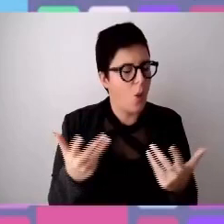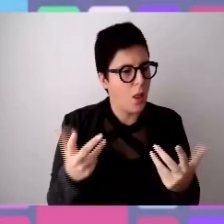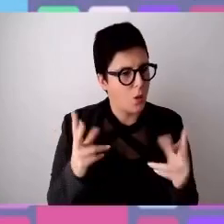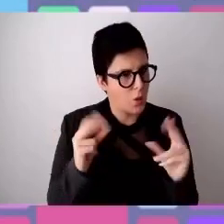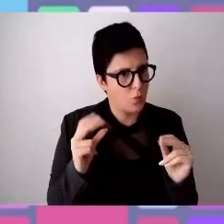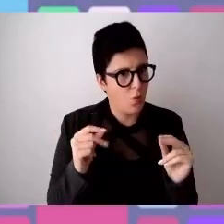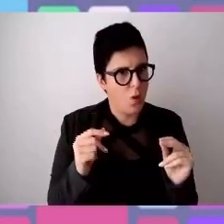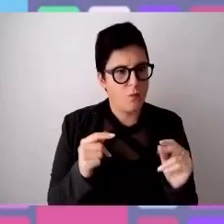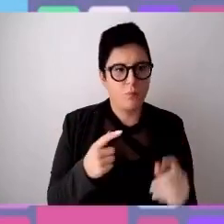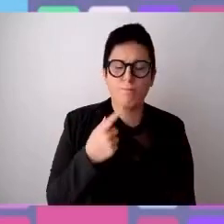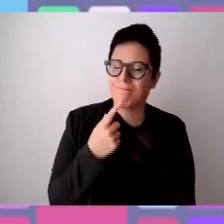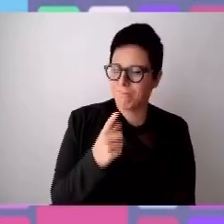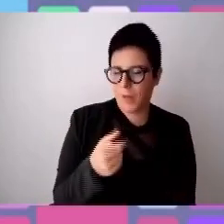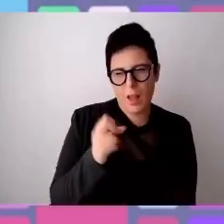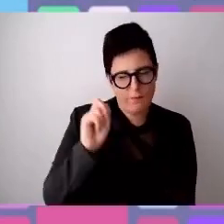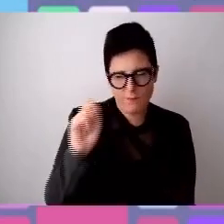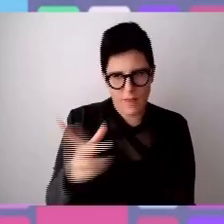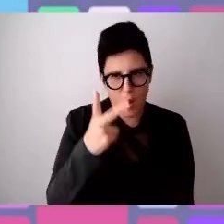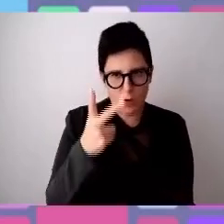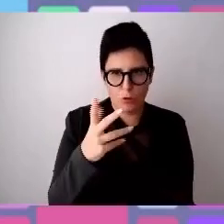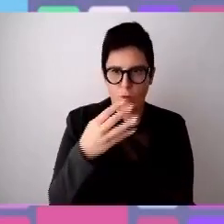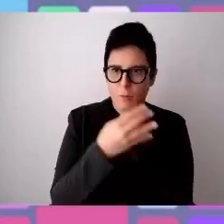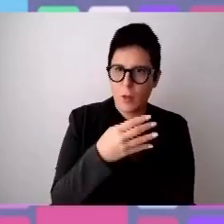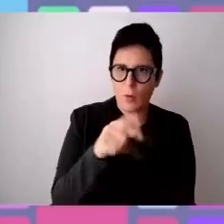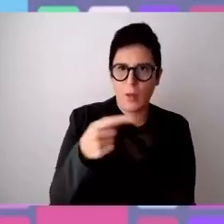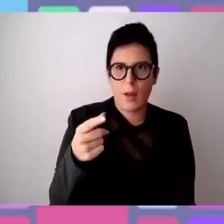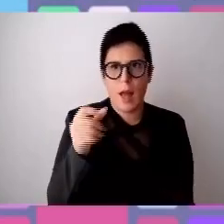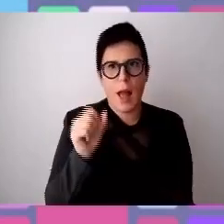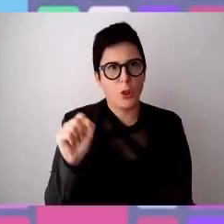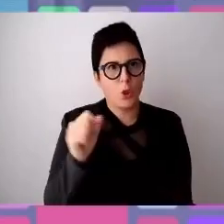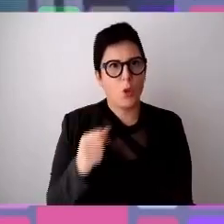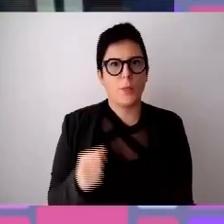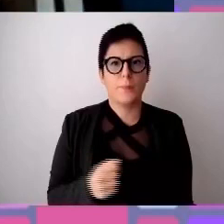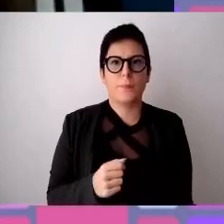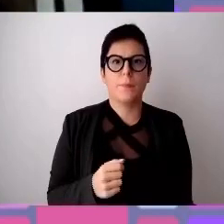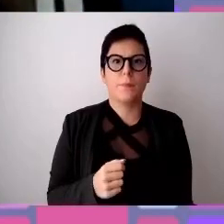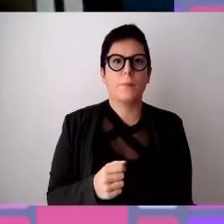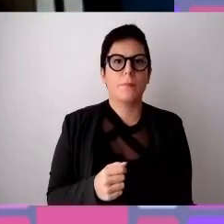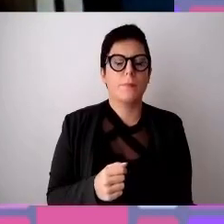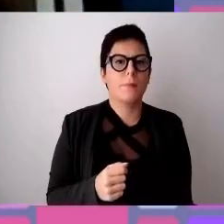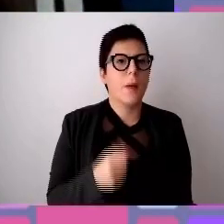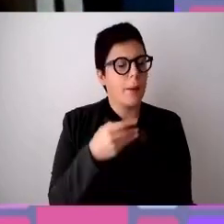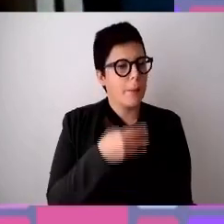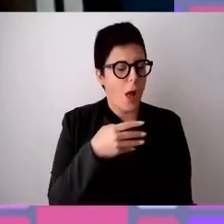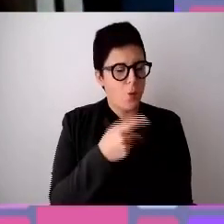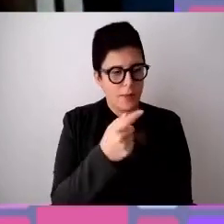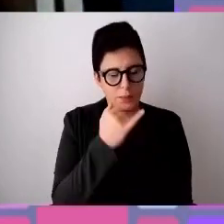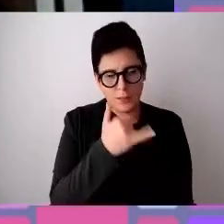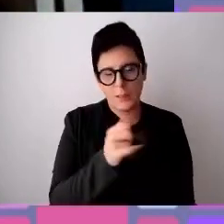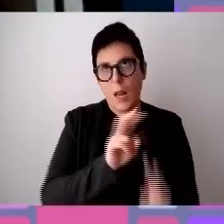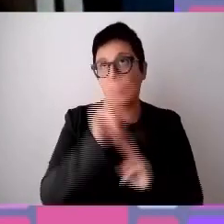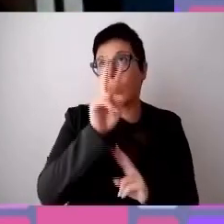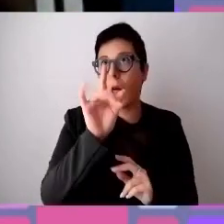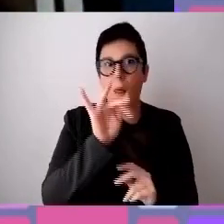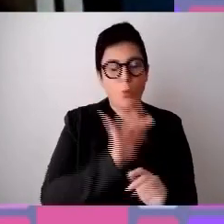Sia comincia a Manuela e poi a Antonia. Sì, noi riceviamo diverse segnalazioni, sia a livello nazionale che sui